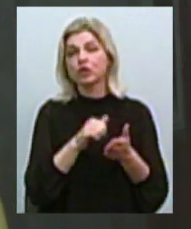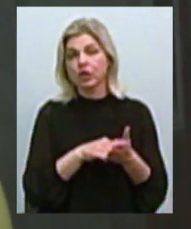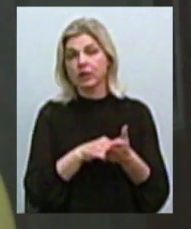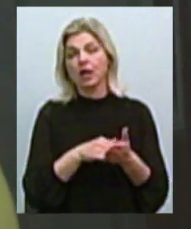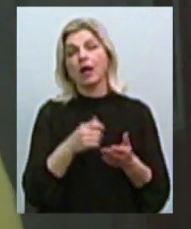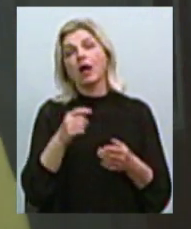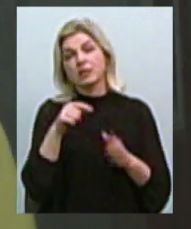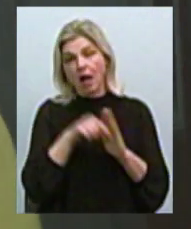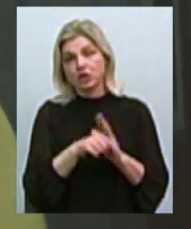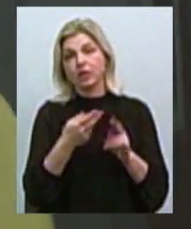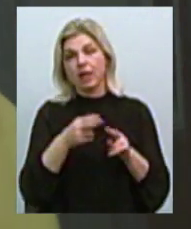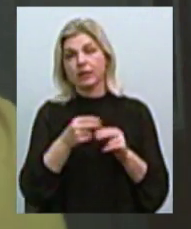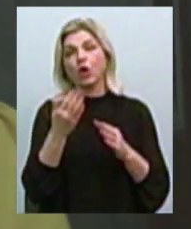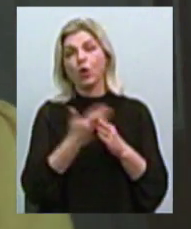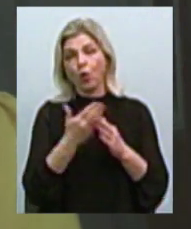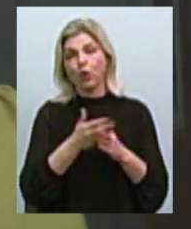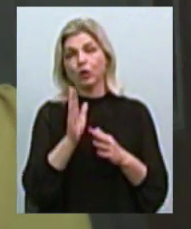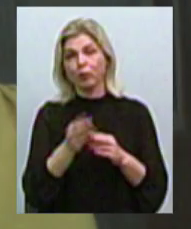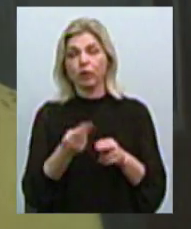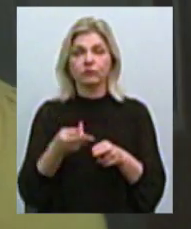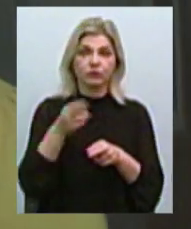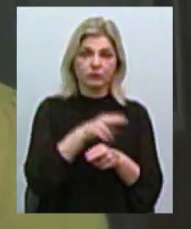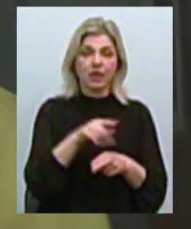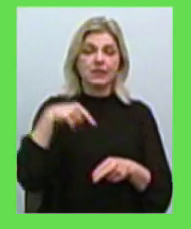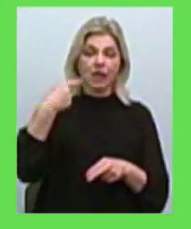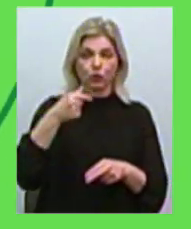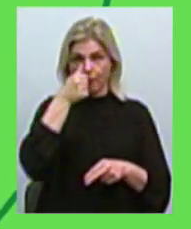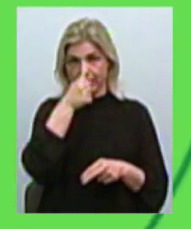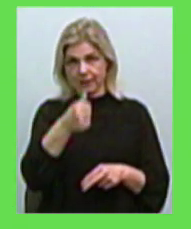Значить, ці пільги будуть донараховані наступного місяця.